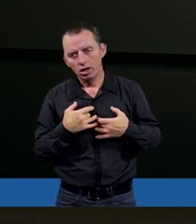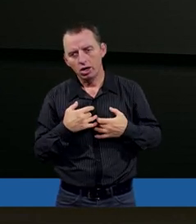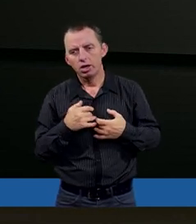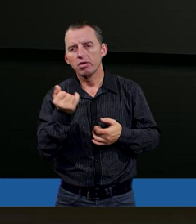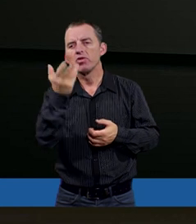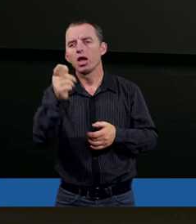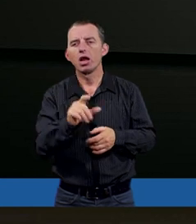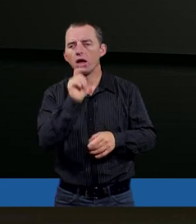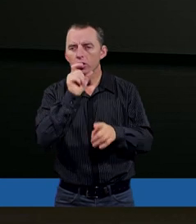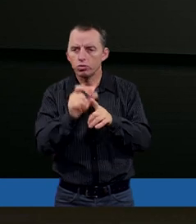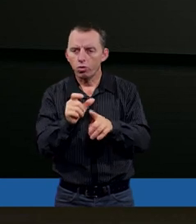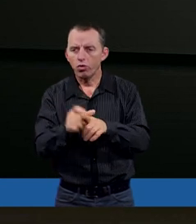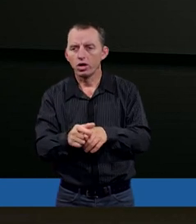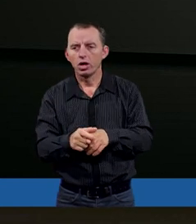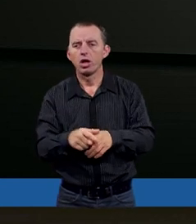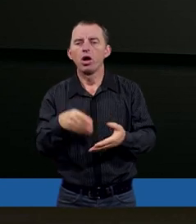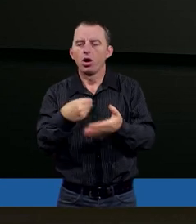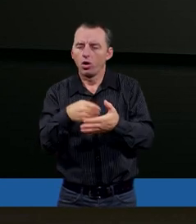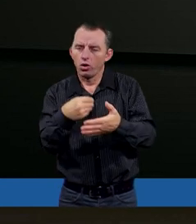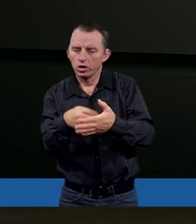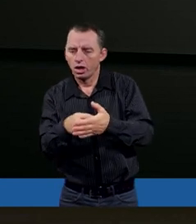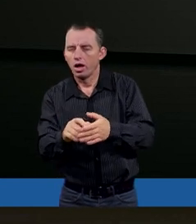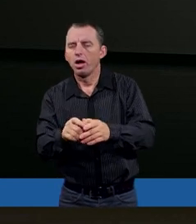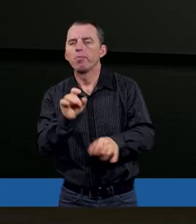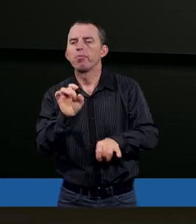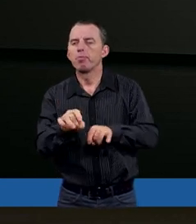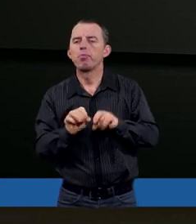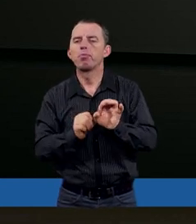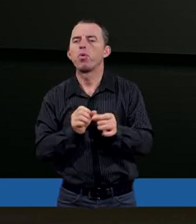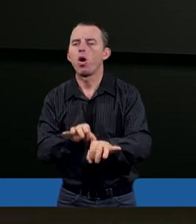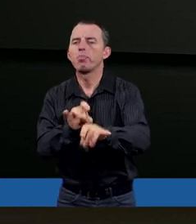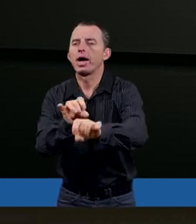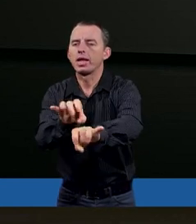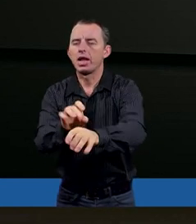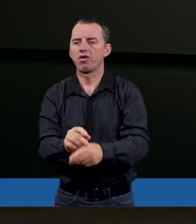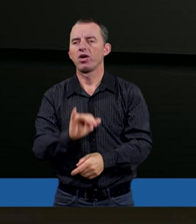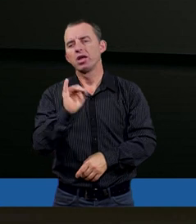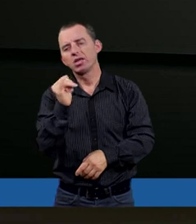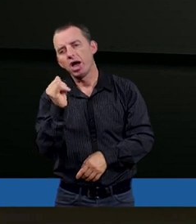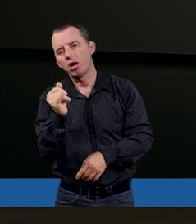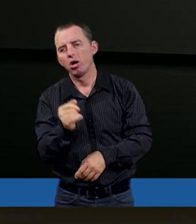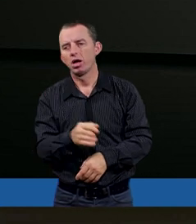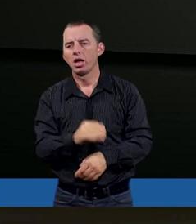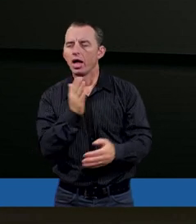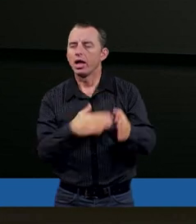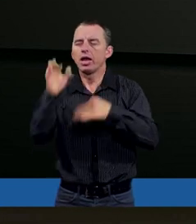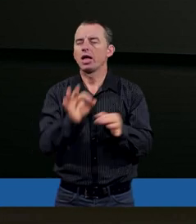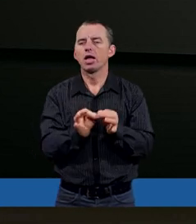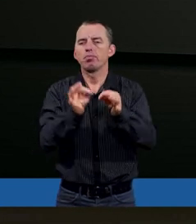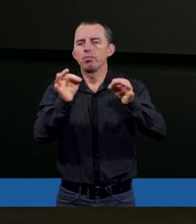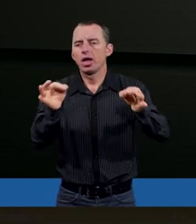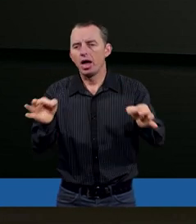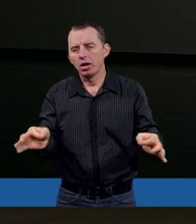jego słów ocenionych jako popędliwe, prawda? Jako nadmiernie